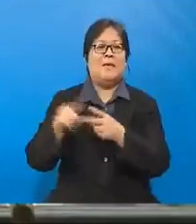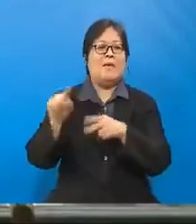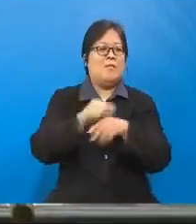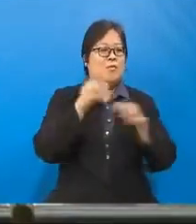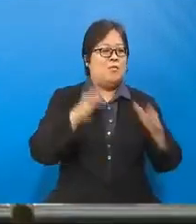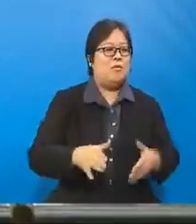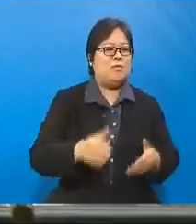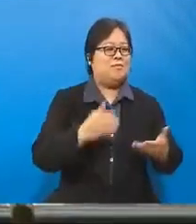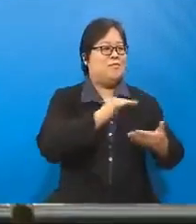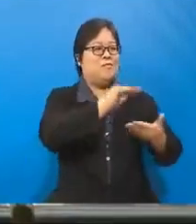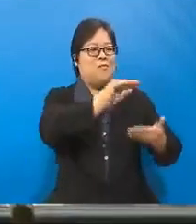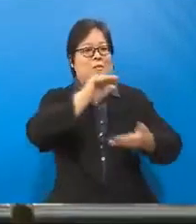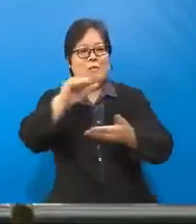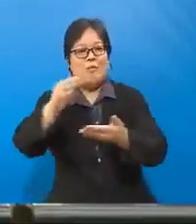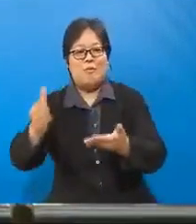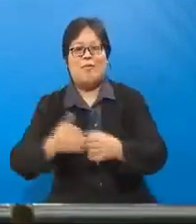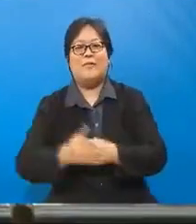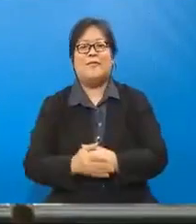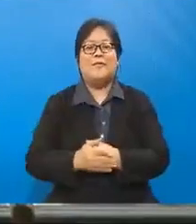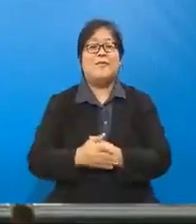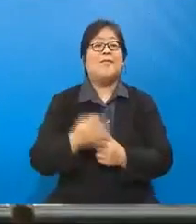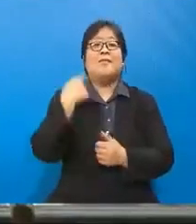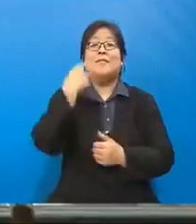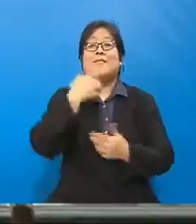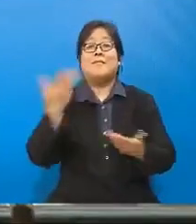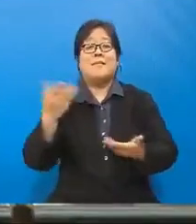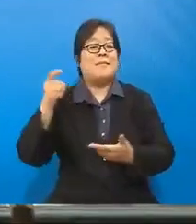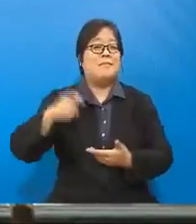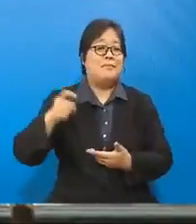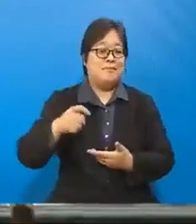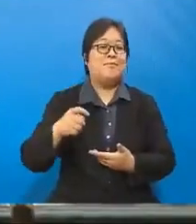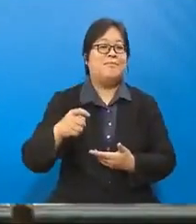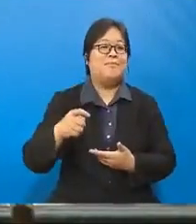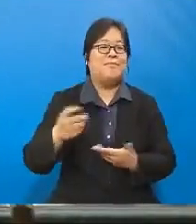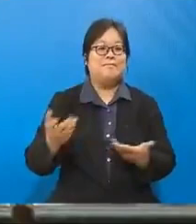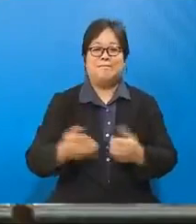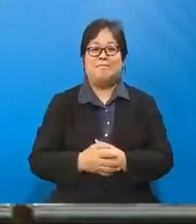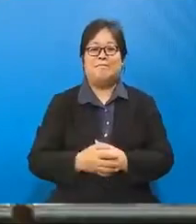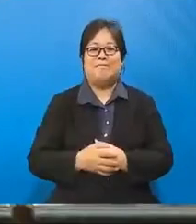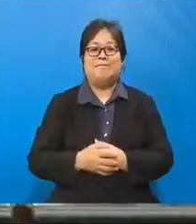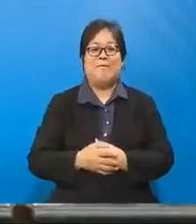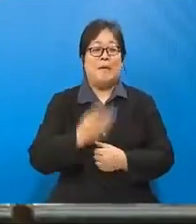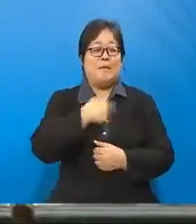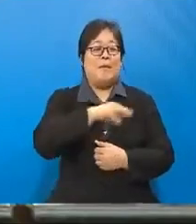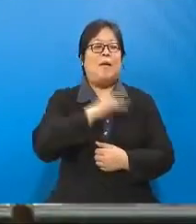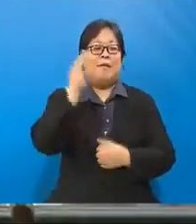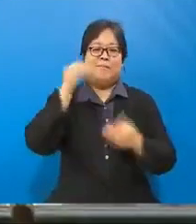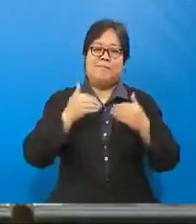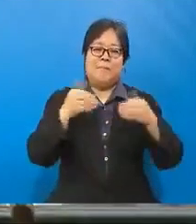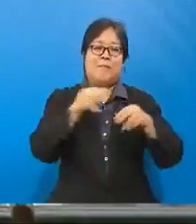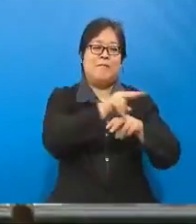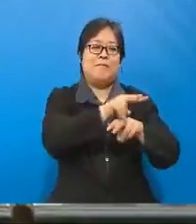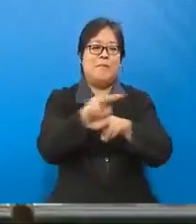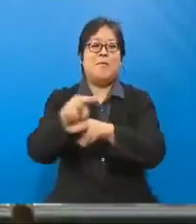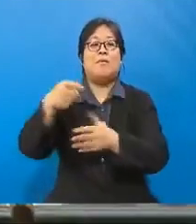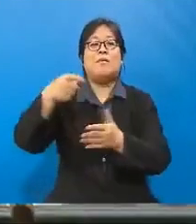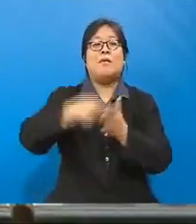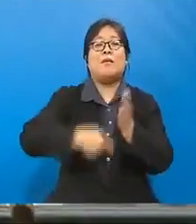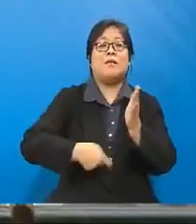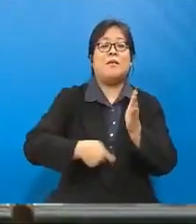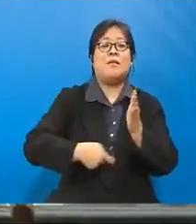pengguna, pemborong dan juga siapa-siapa yang memerlukan dalam ini. Dan kemudian akan meneruskan pemantauan harga